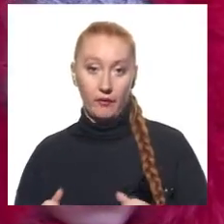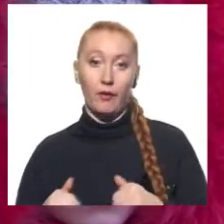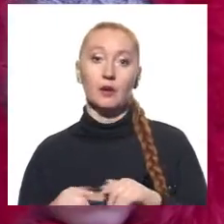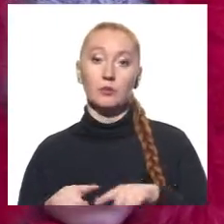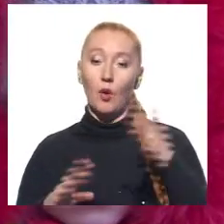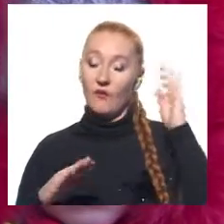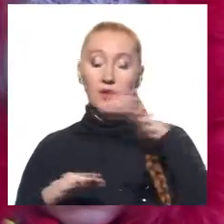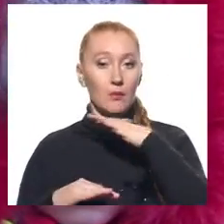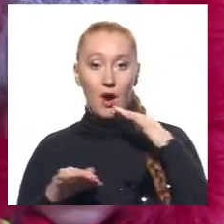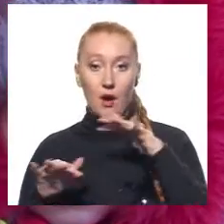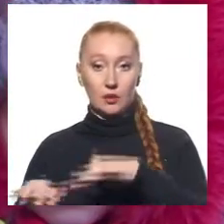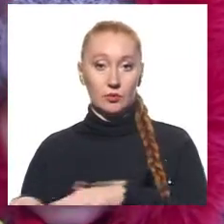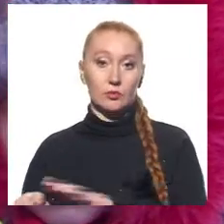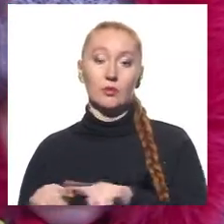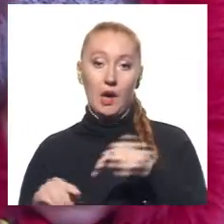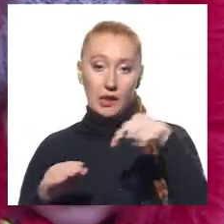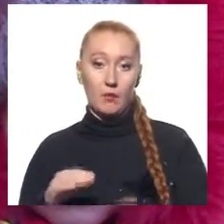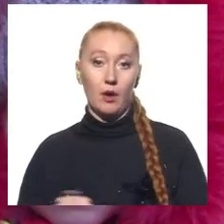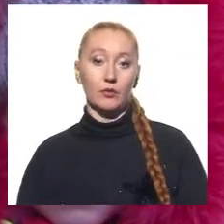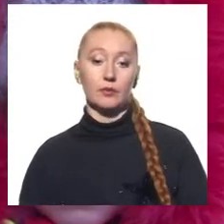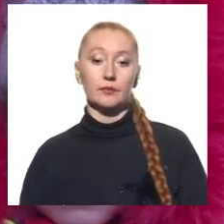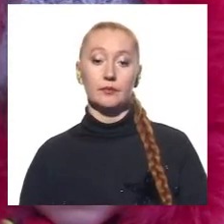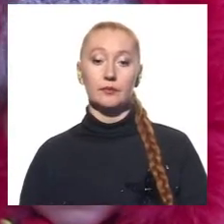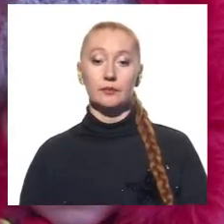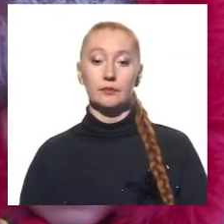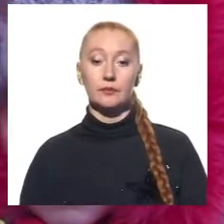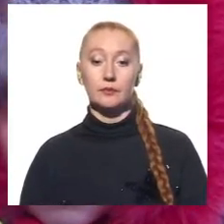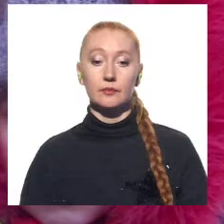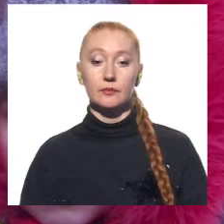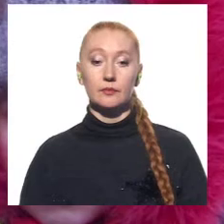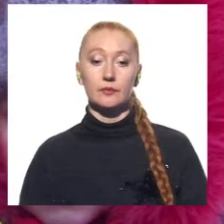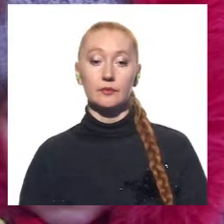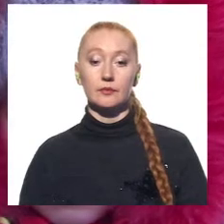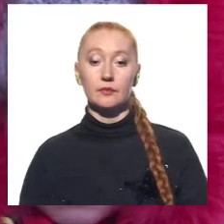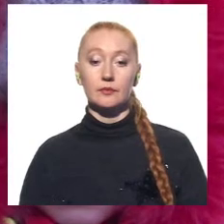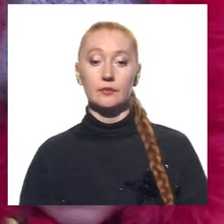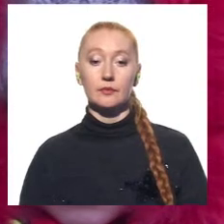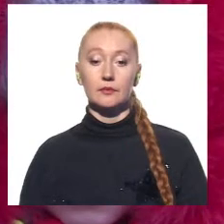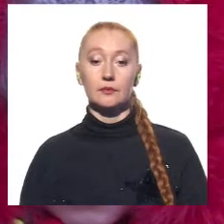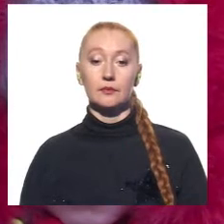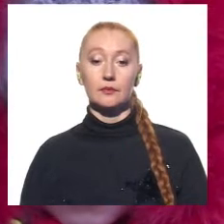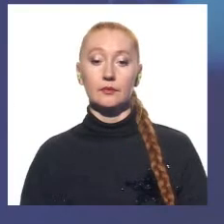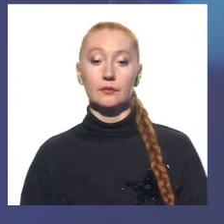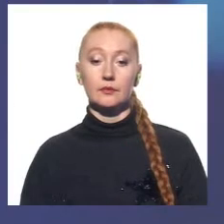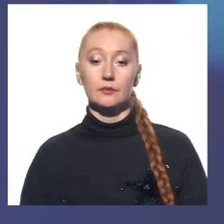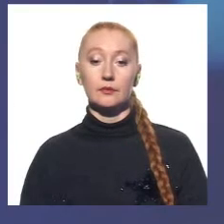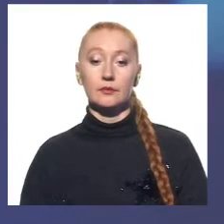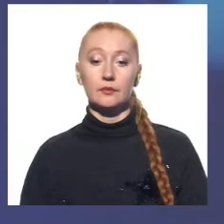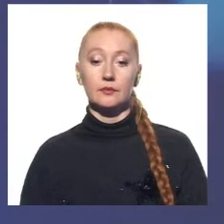достатньо багато води на текло. Достатньо глибоко. Провалювався. Бо достатньо багато води на текло і достатньо глибоко.